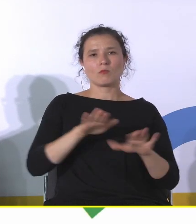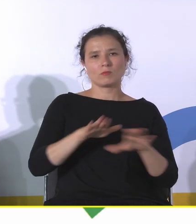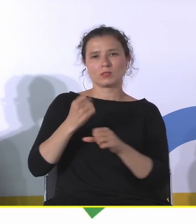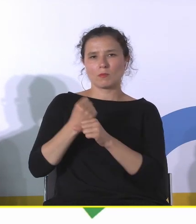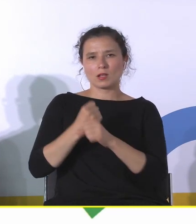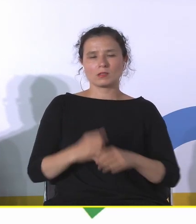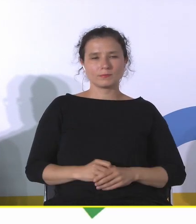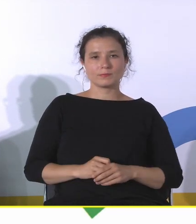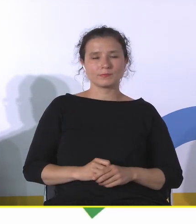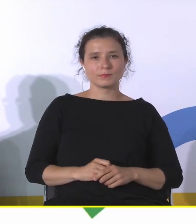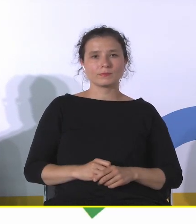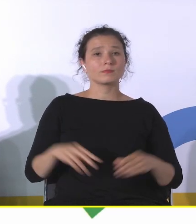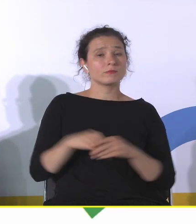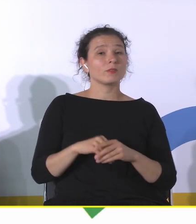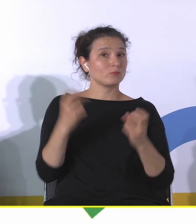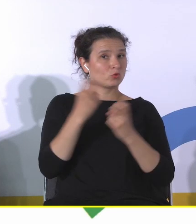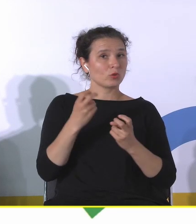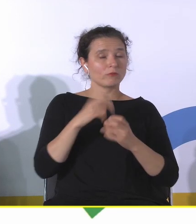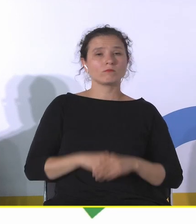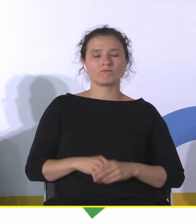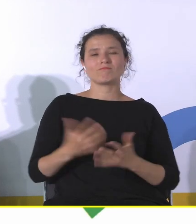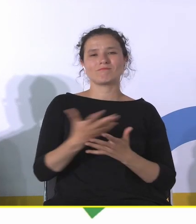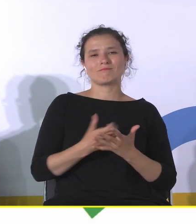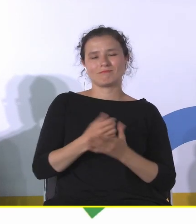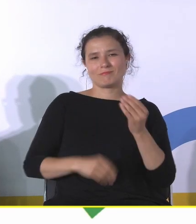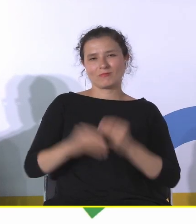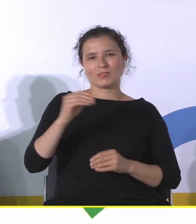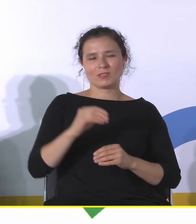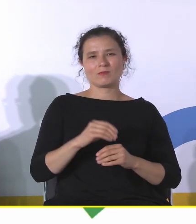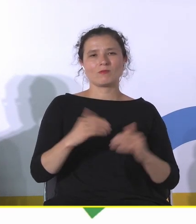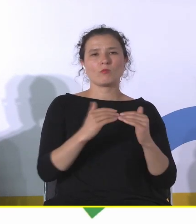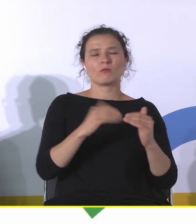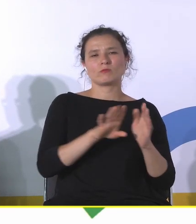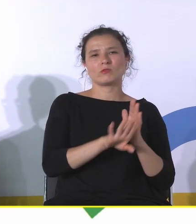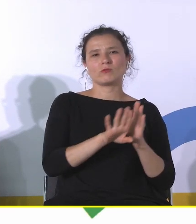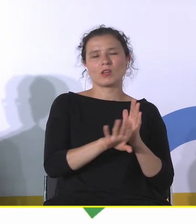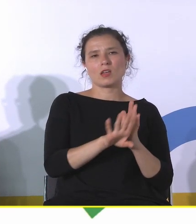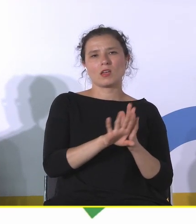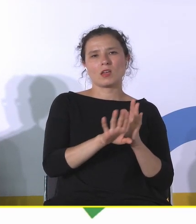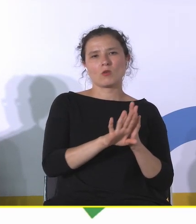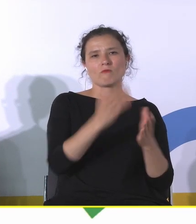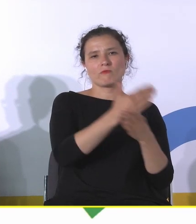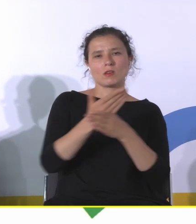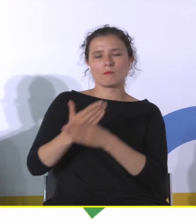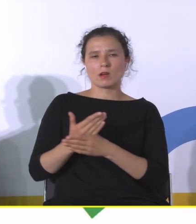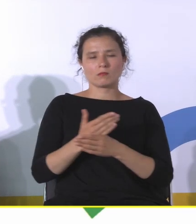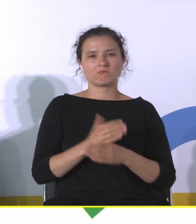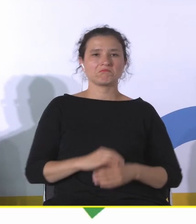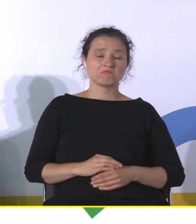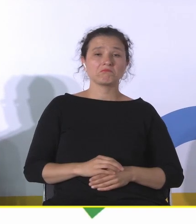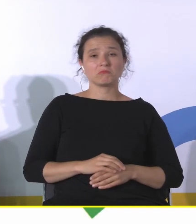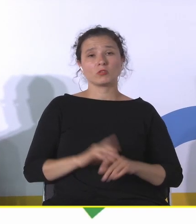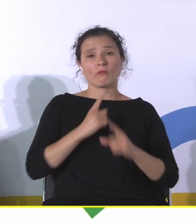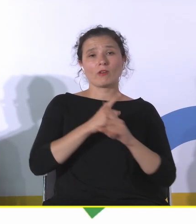w których, co też ciekawe, zarabia się więcej niż w przeciętnych przedsiębiorstwach. To jest takie dane statystyczne